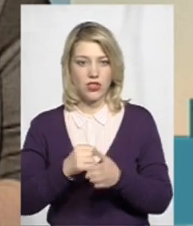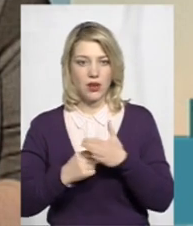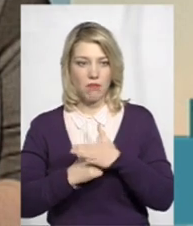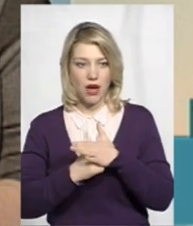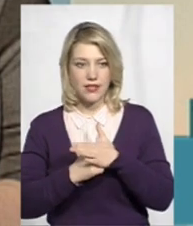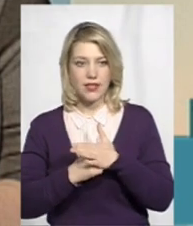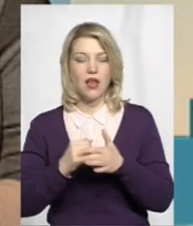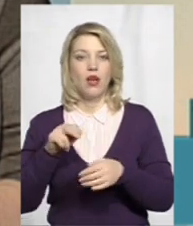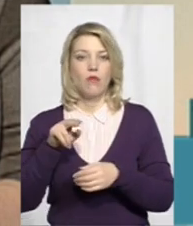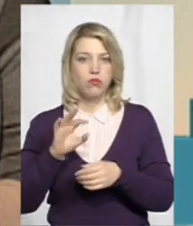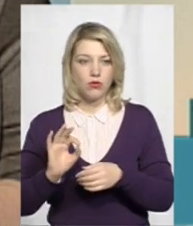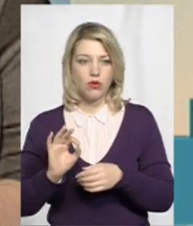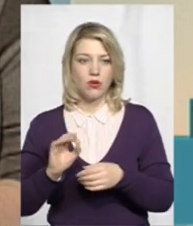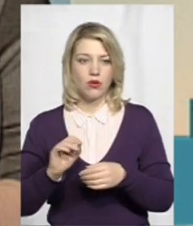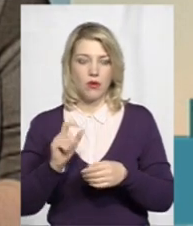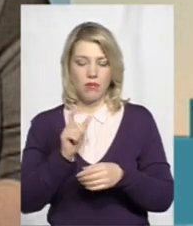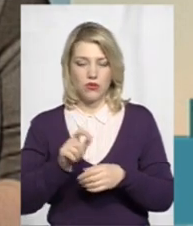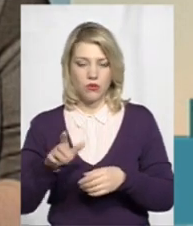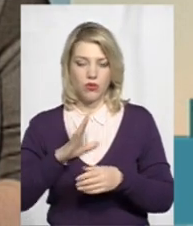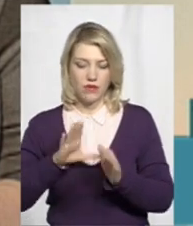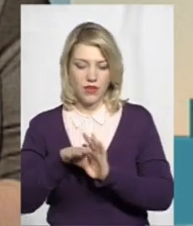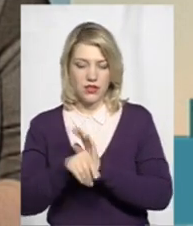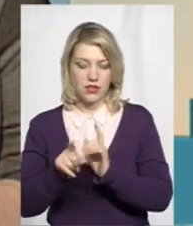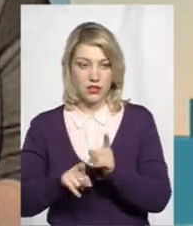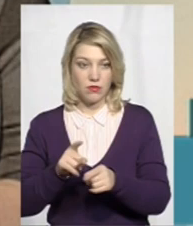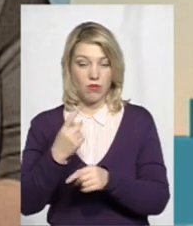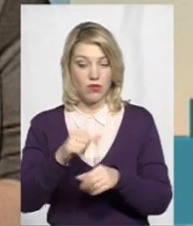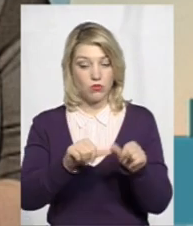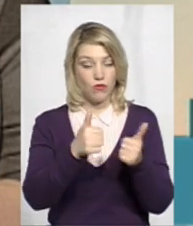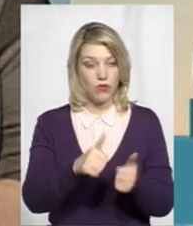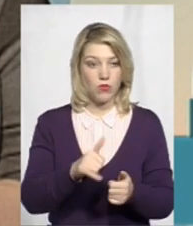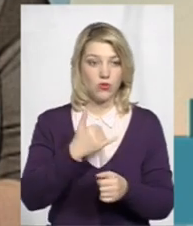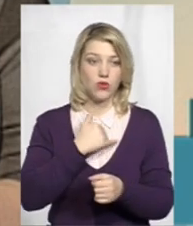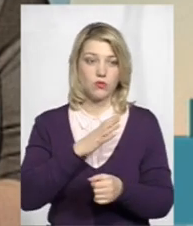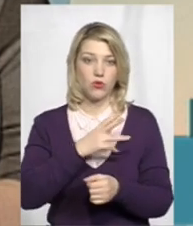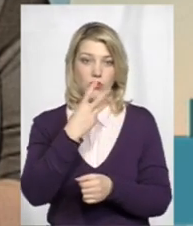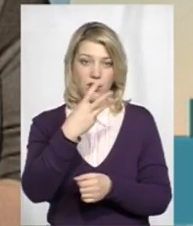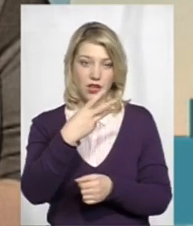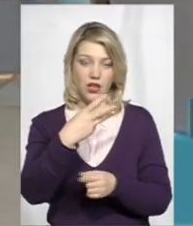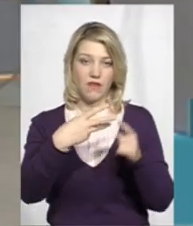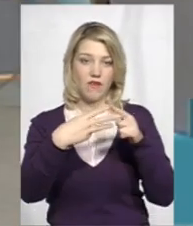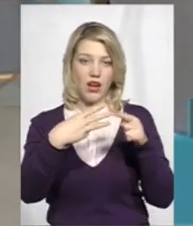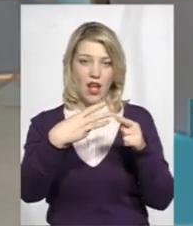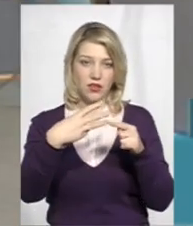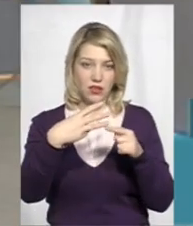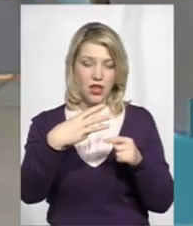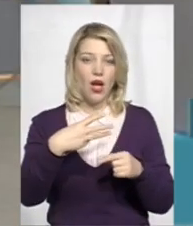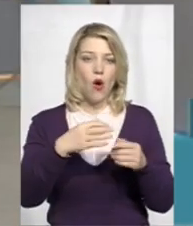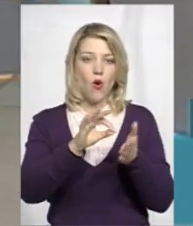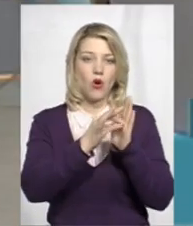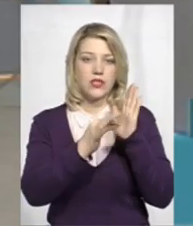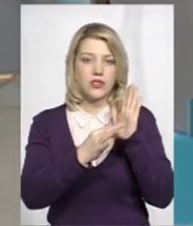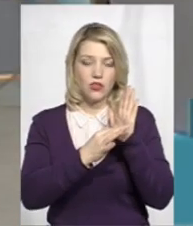персоналу, були внесені зміни. Тобто, в першому форматі в нас було три варіанти оцінювання от